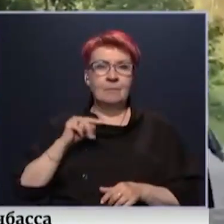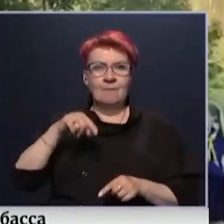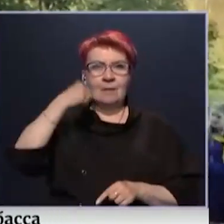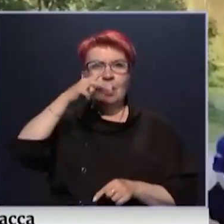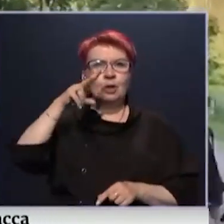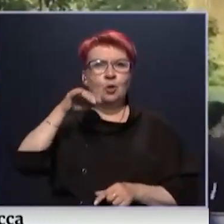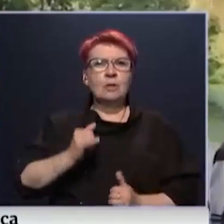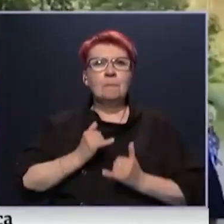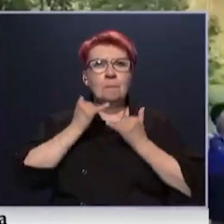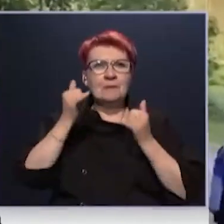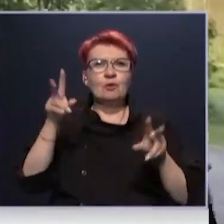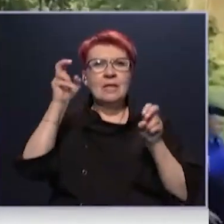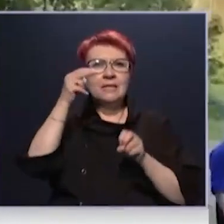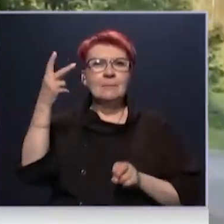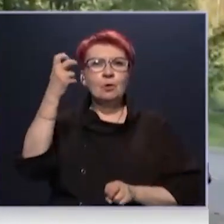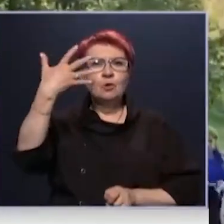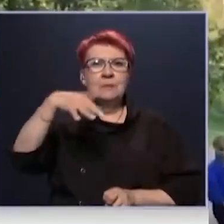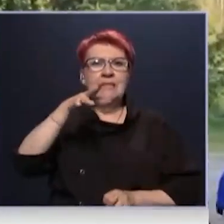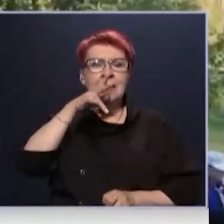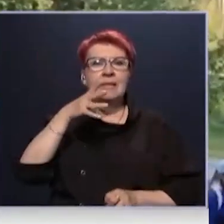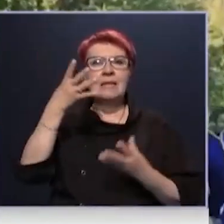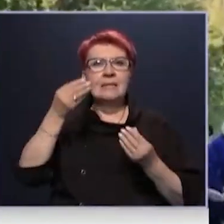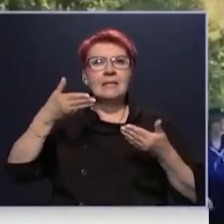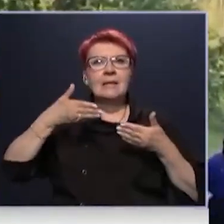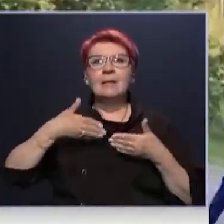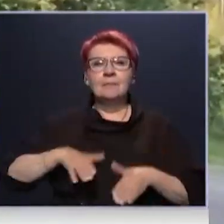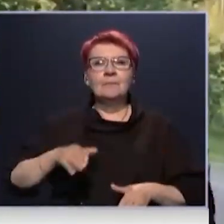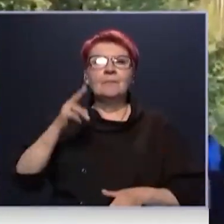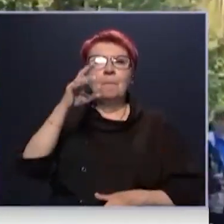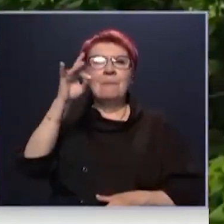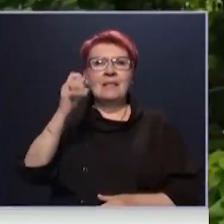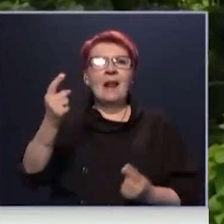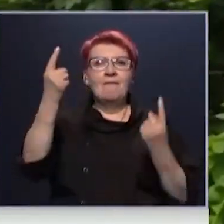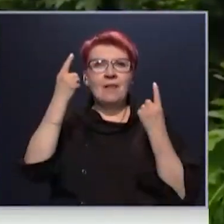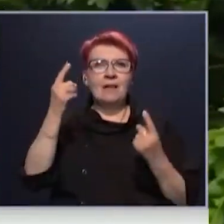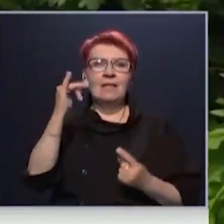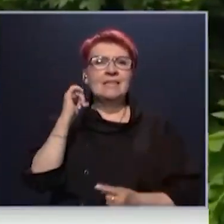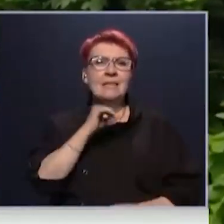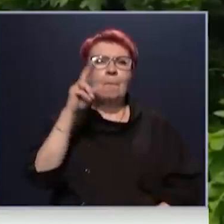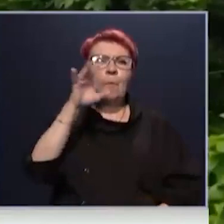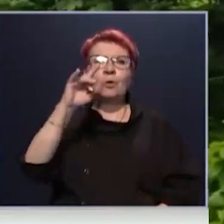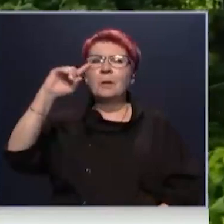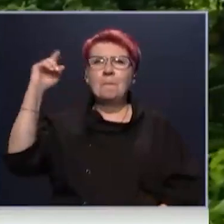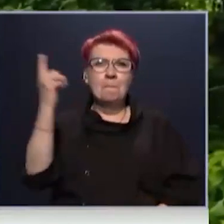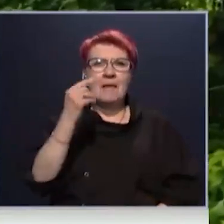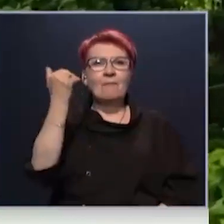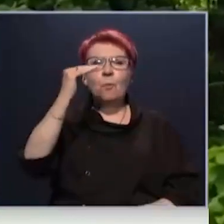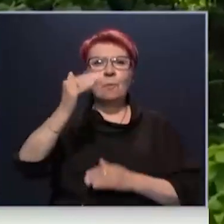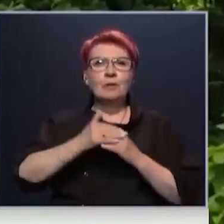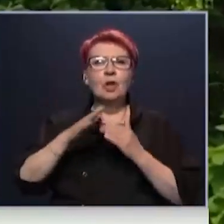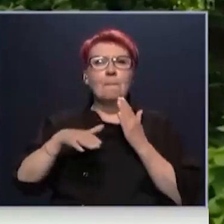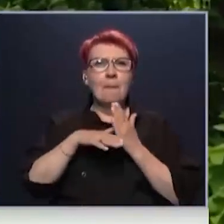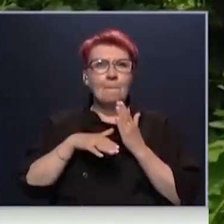слет посвящен теме 350-летия со дня рождения Петра Великого. И, соответственно, Санкт-Петер I и его ближайшие